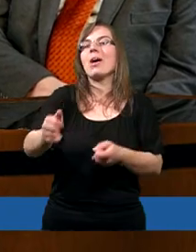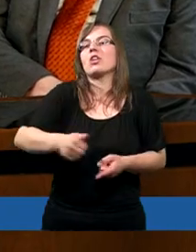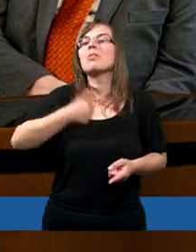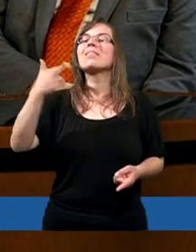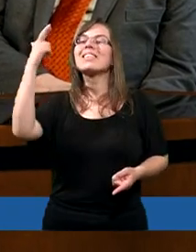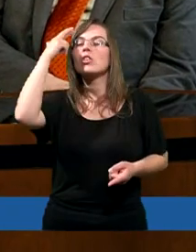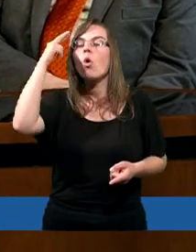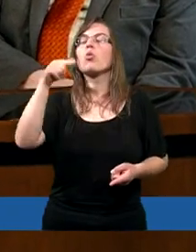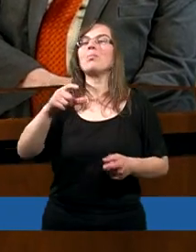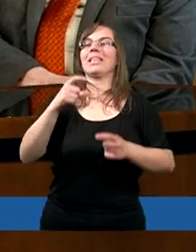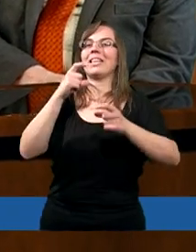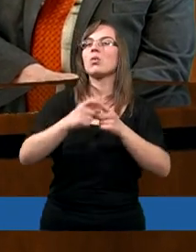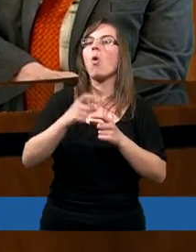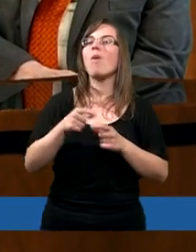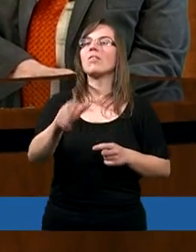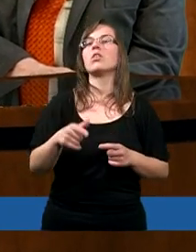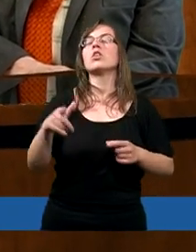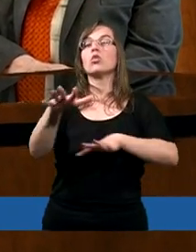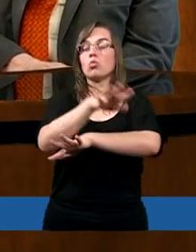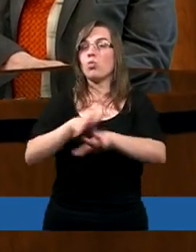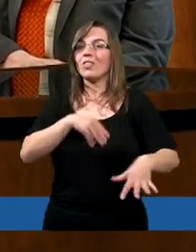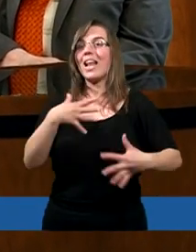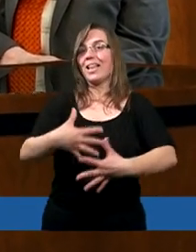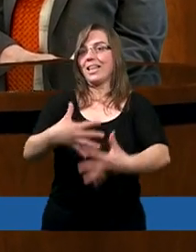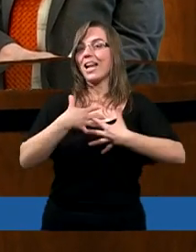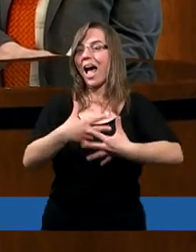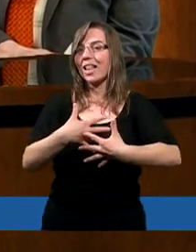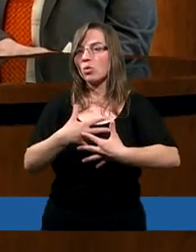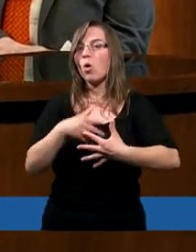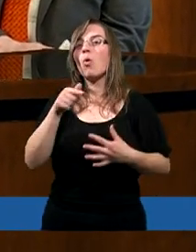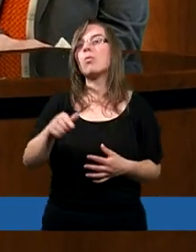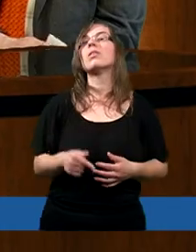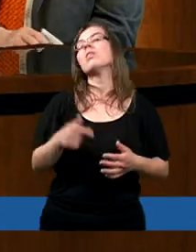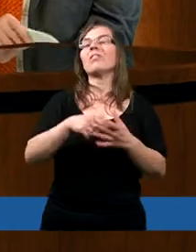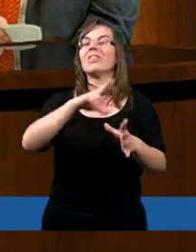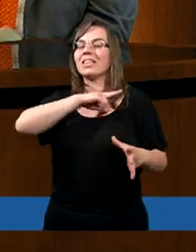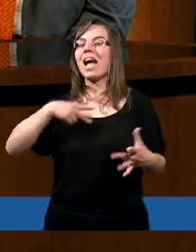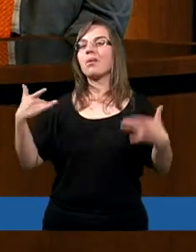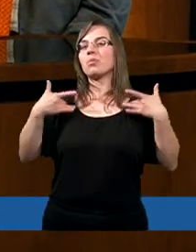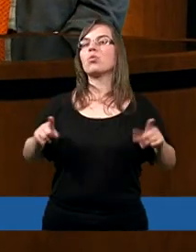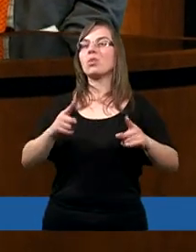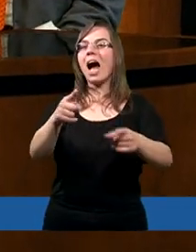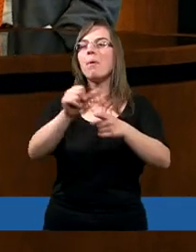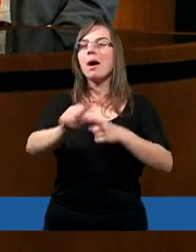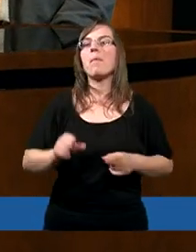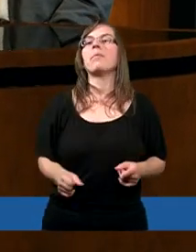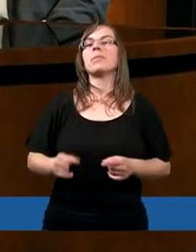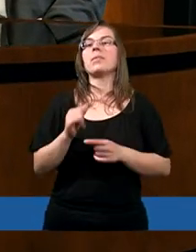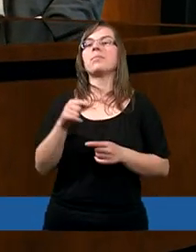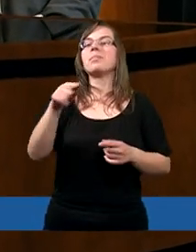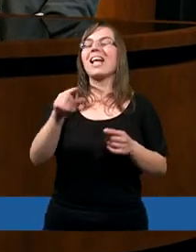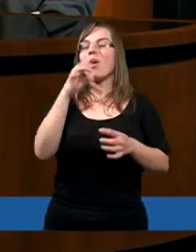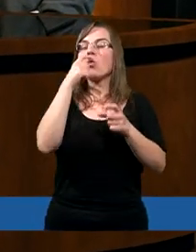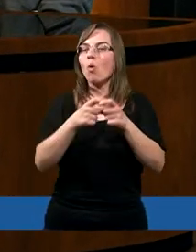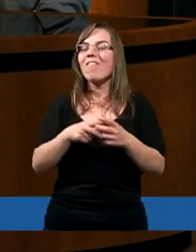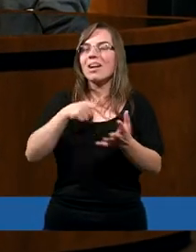mogli rozumieć to słowo. Bo już Duch Święty natchnął, tak samo nas musi działać w naszym życiu, jako odbiorców tego